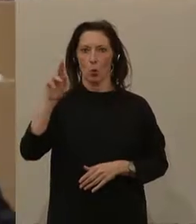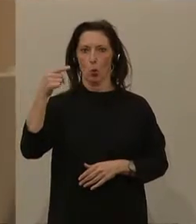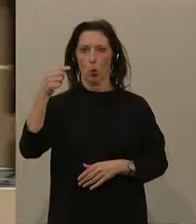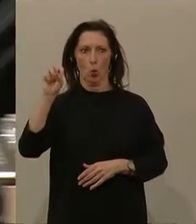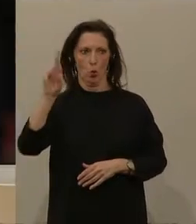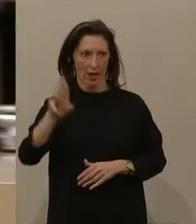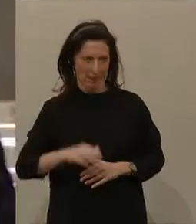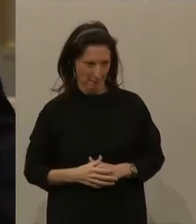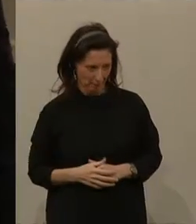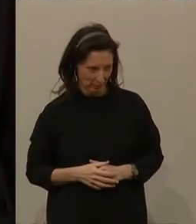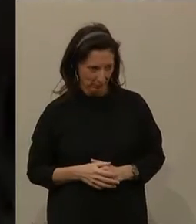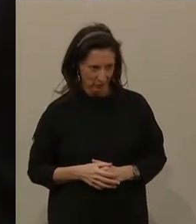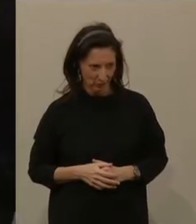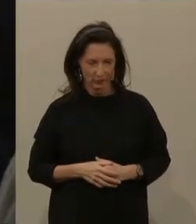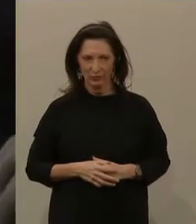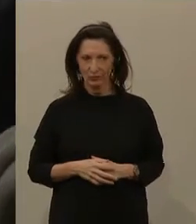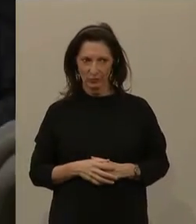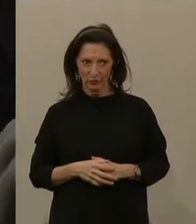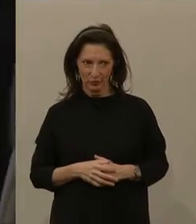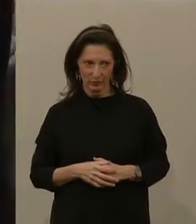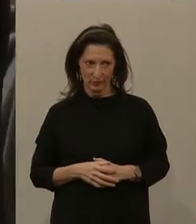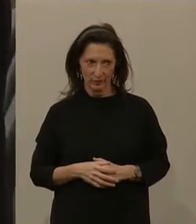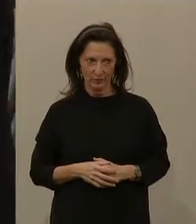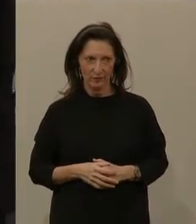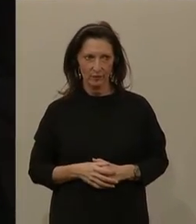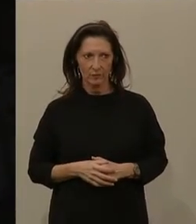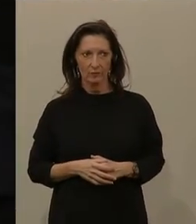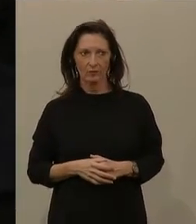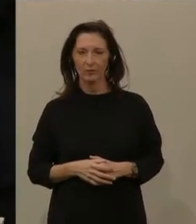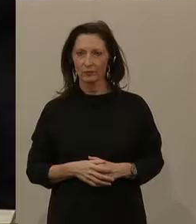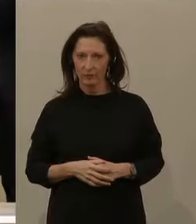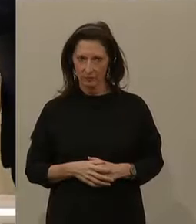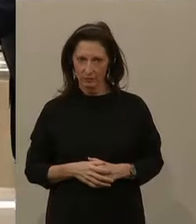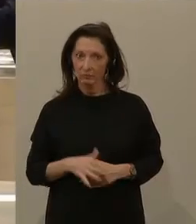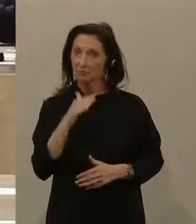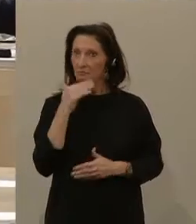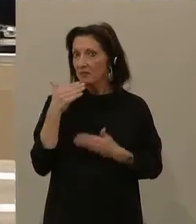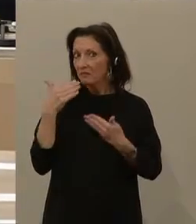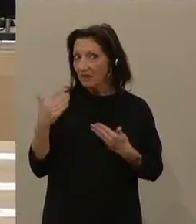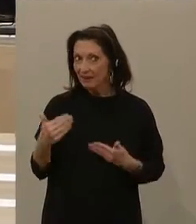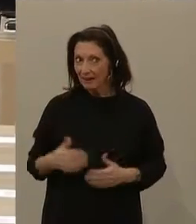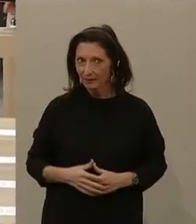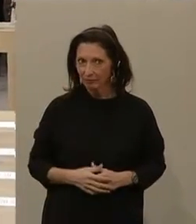Robert Luger von der FPÖ ist nun an Bord. Vielen Dank.